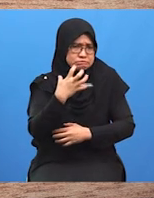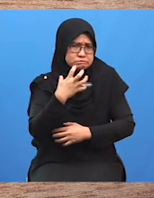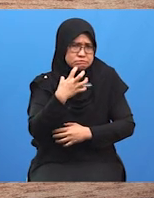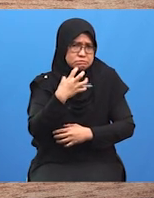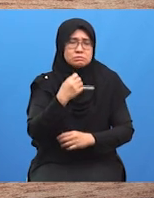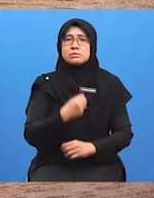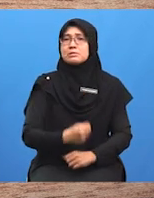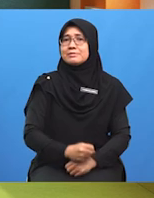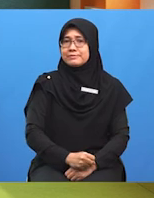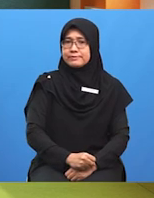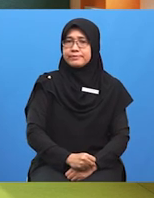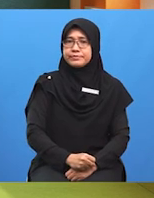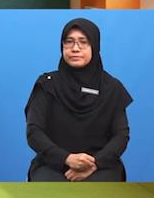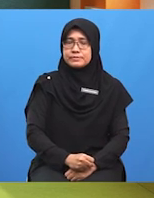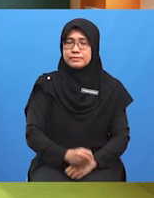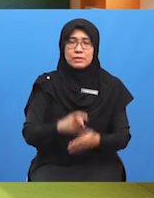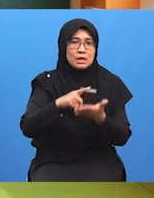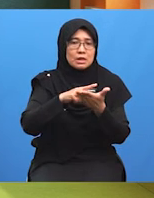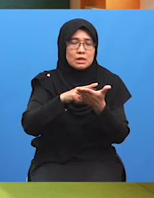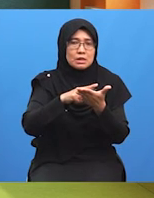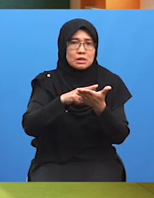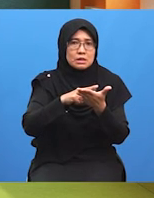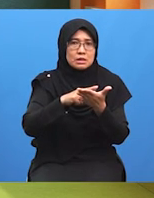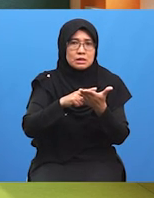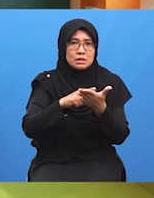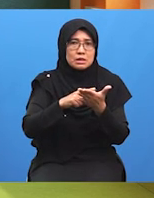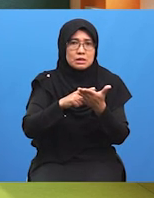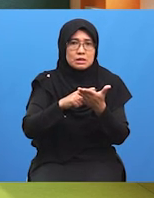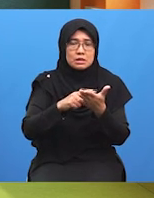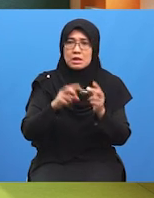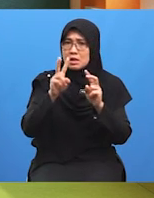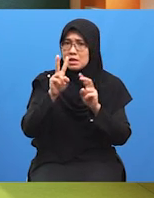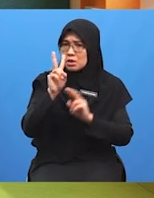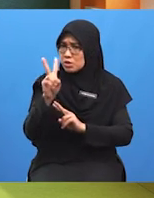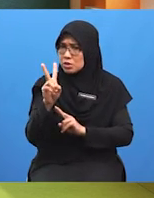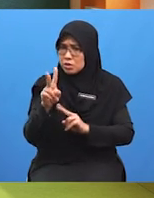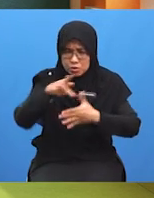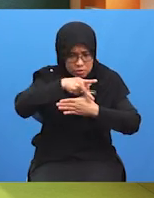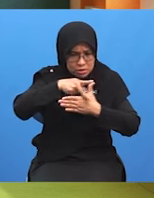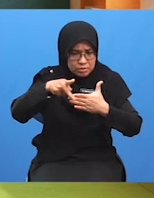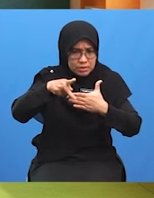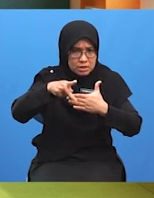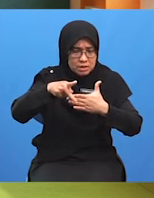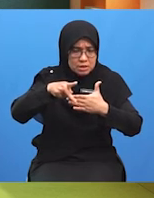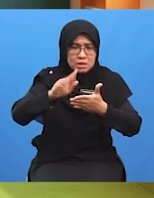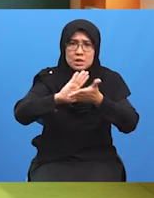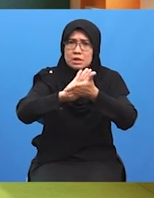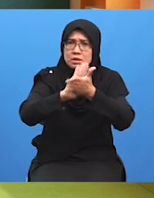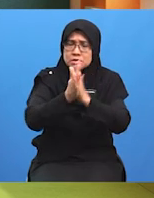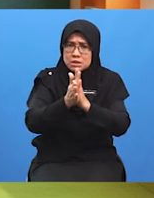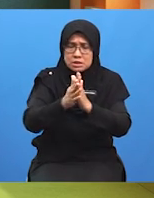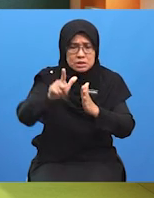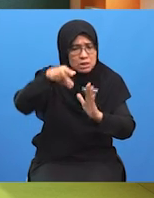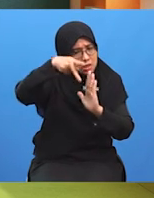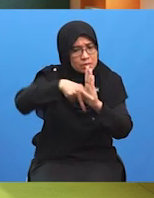Apapun yang berlaku, kedua-dua pihak ini menjadi pelengkap dalam